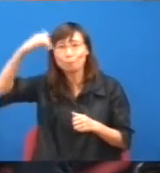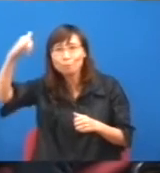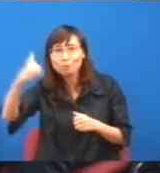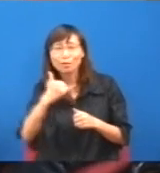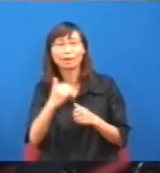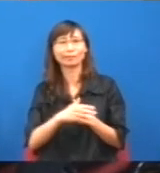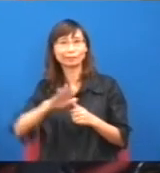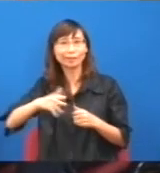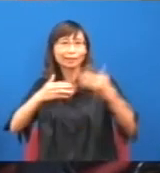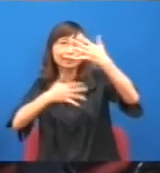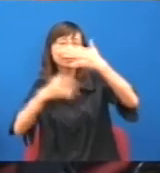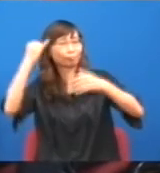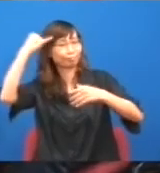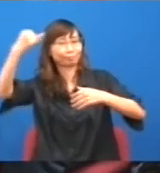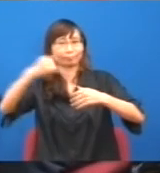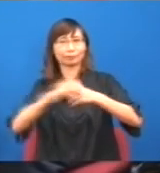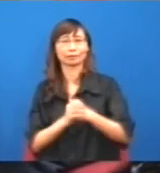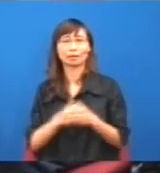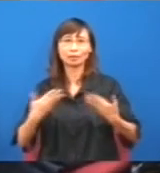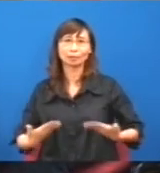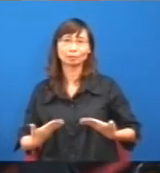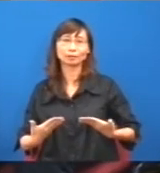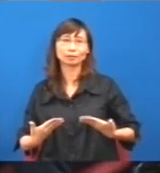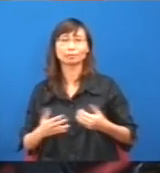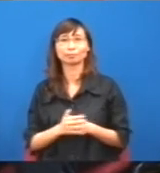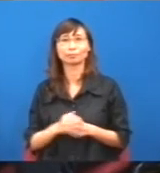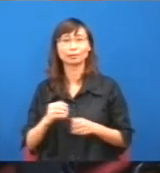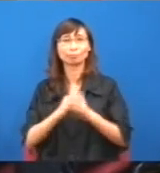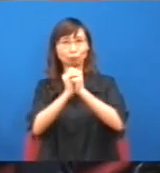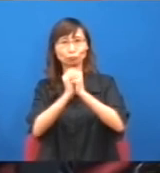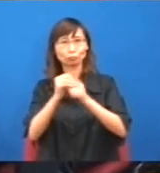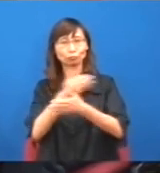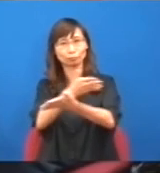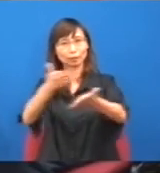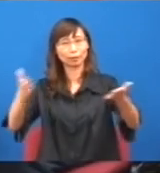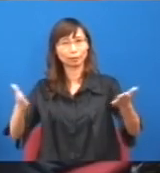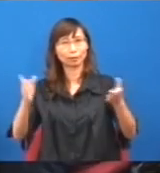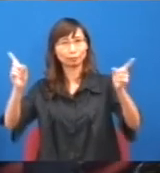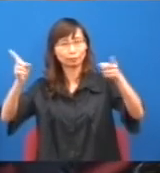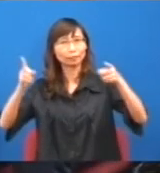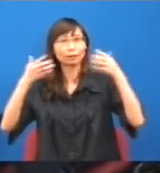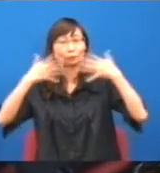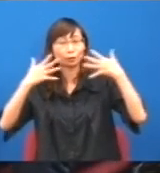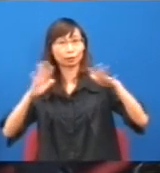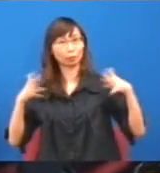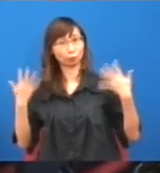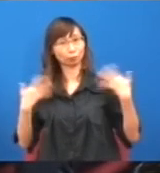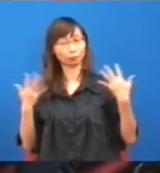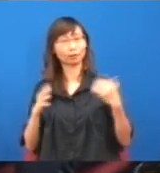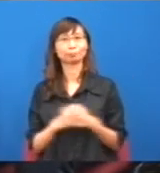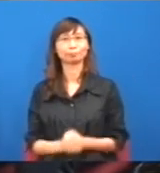one knows,是的,是的,我們今日節目到此,祝大家,假期愉快,玩得開心些,好,